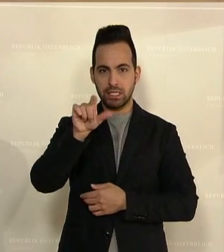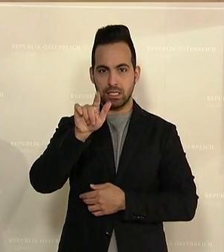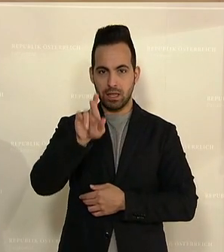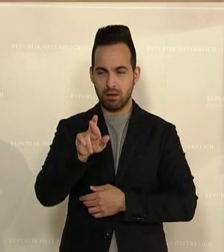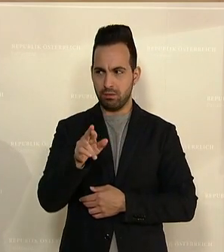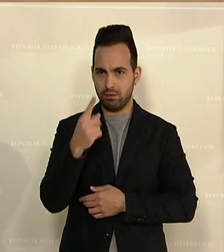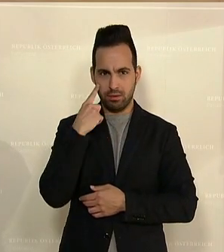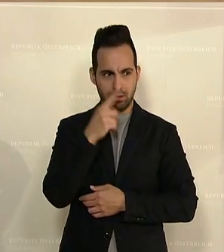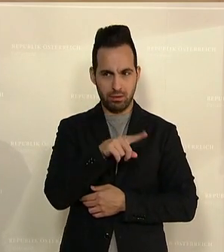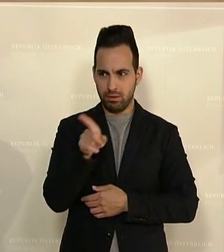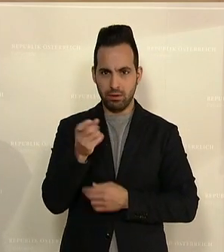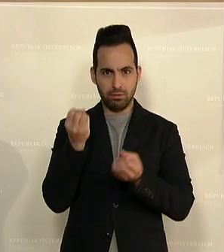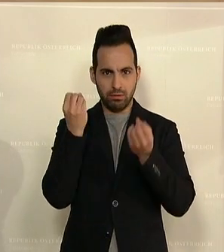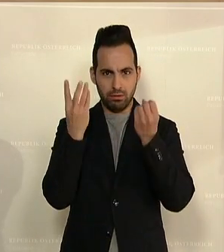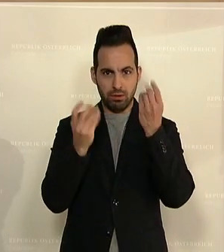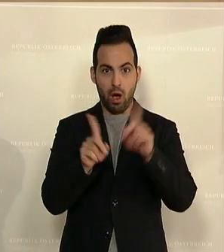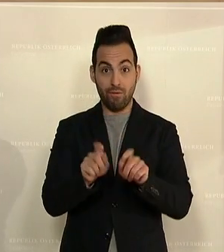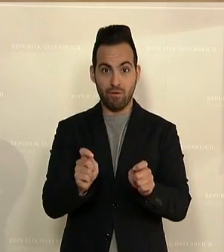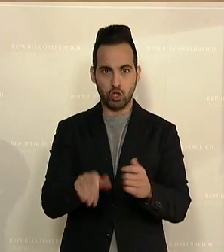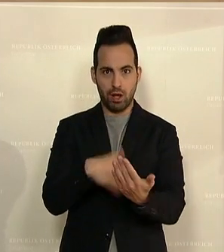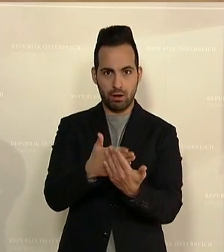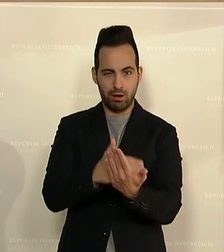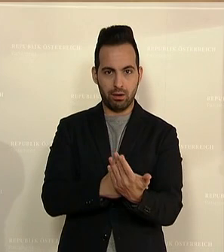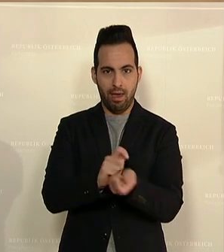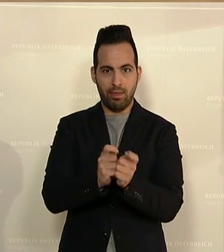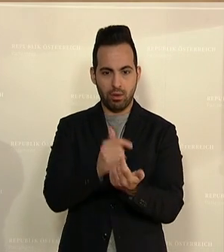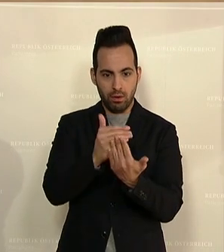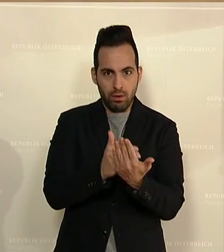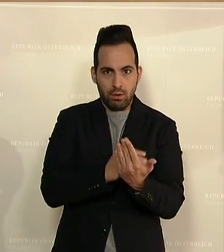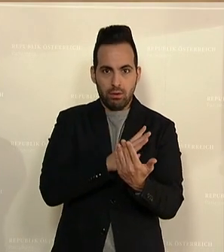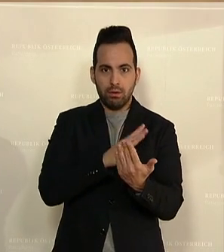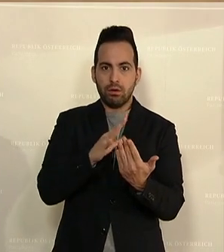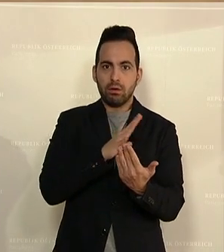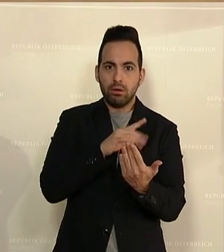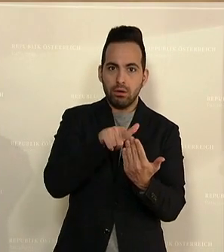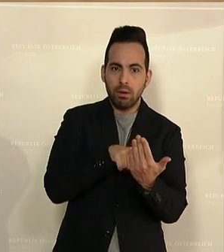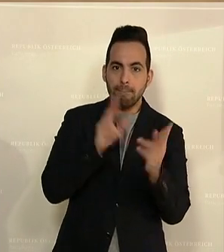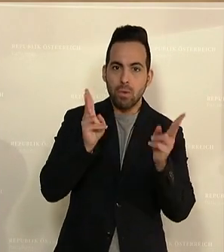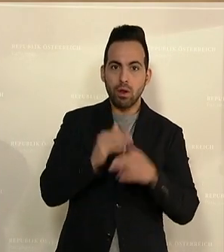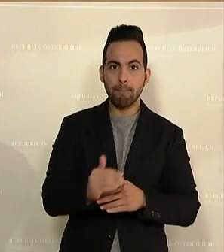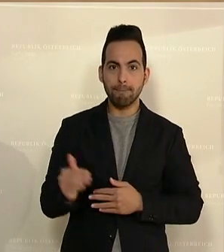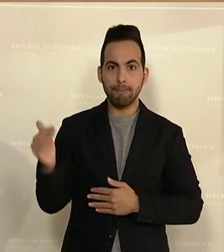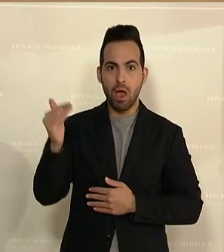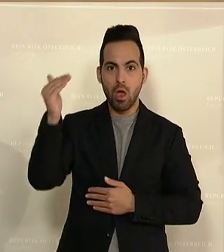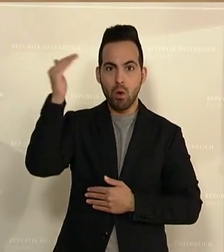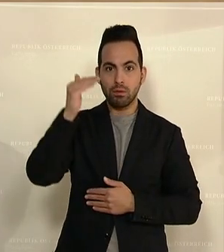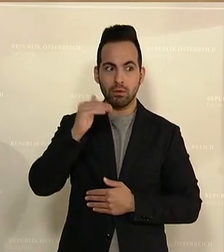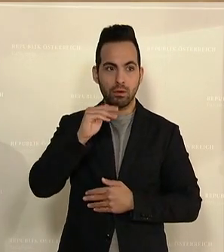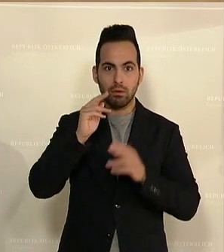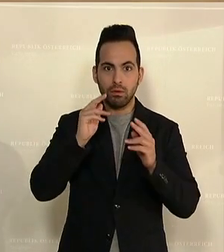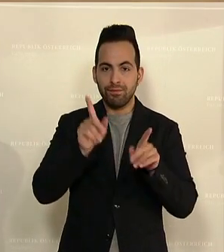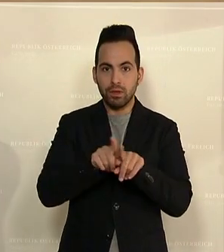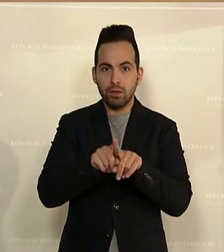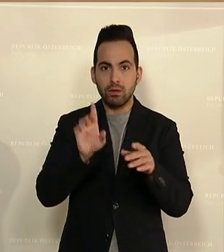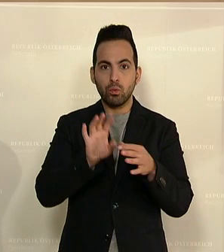vorgeschlagenen Änderungen auch noch die äußerst reale Gefahr, dass die Behörde nicht länger als